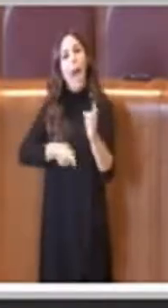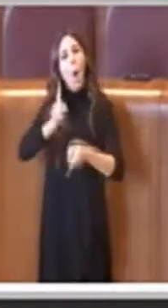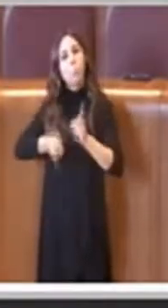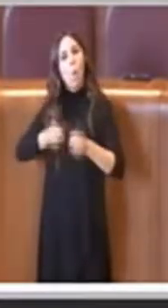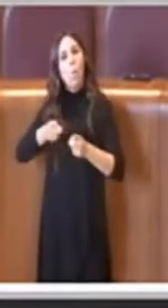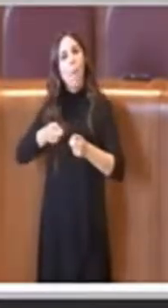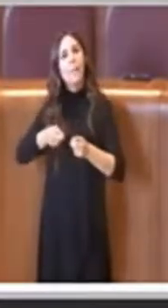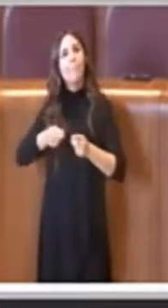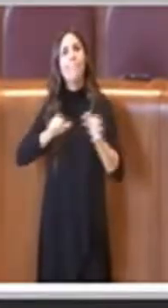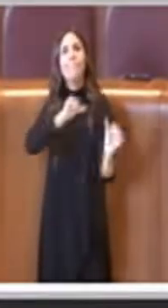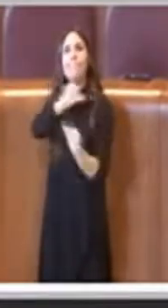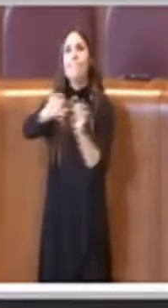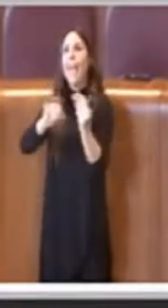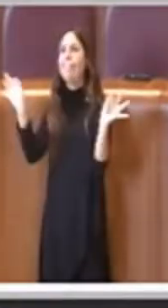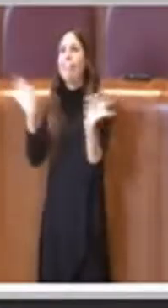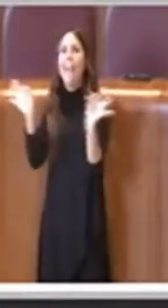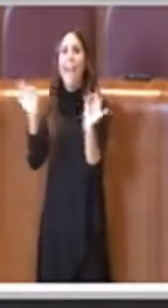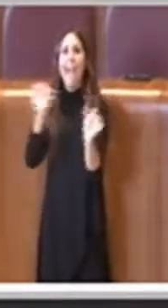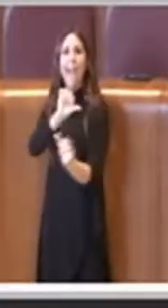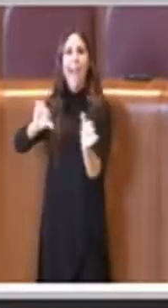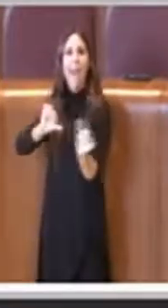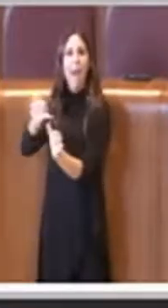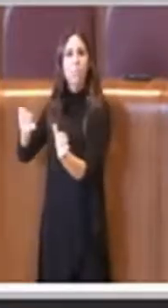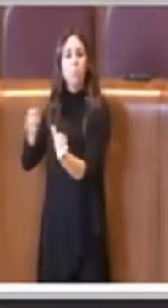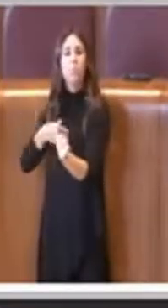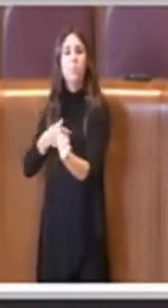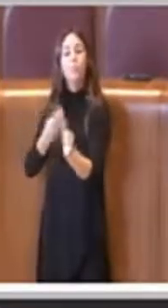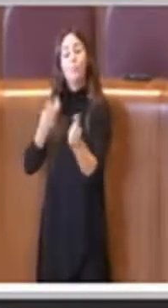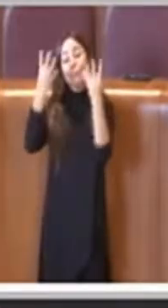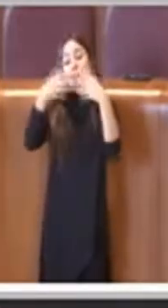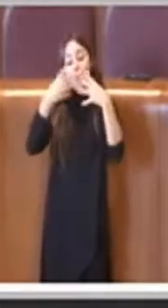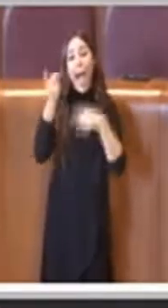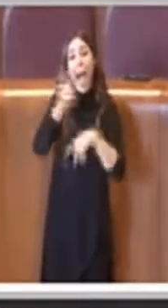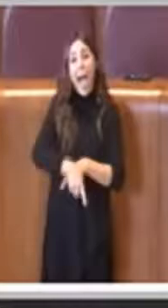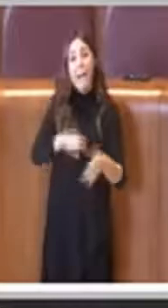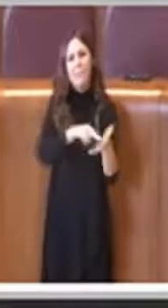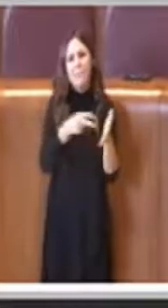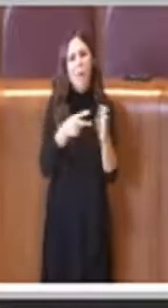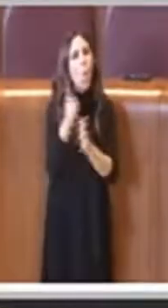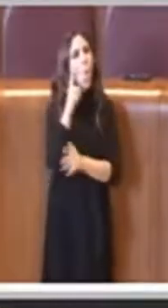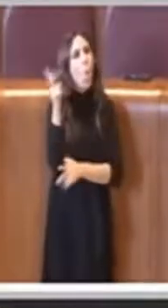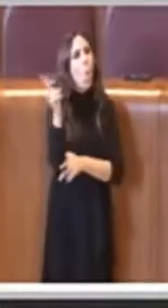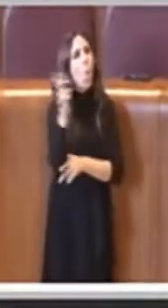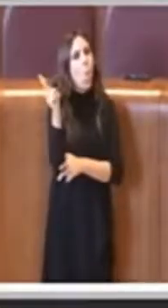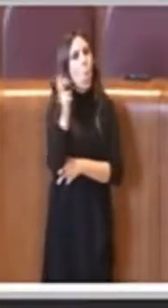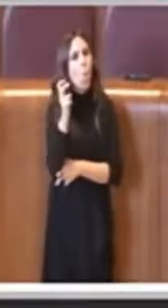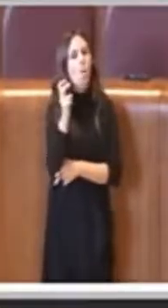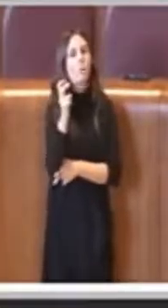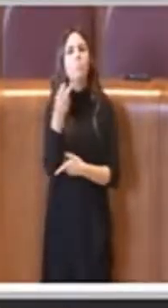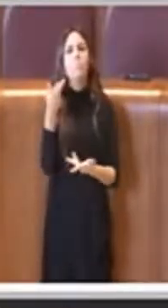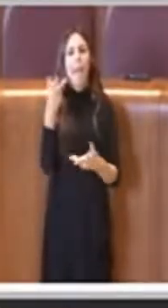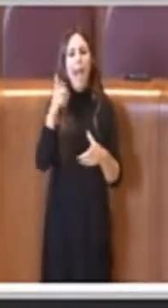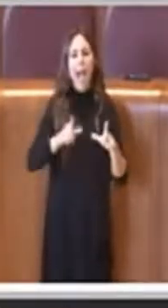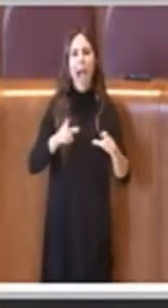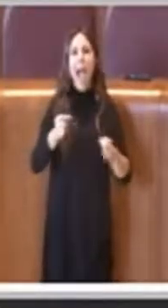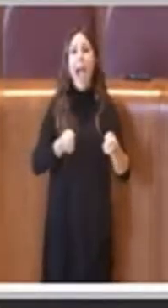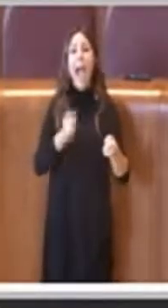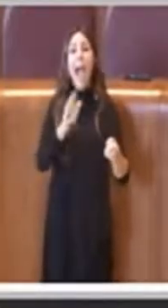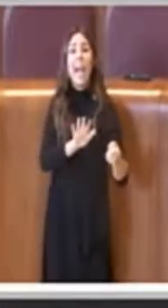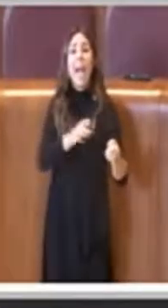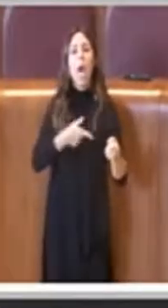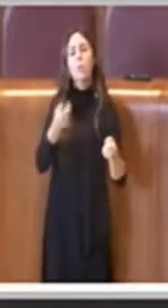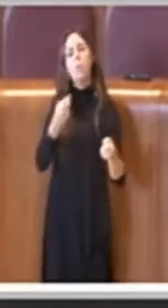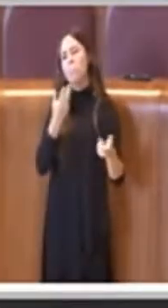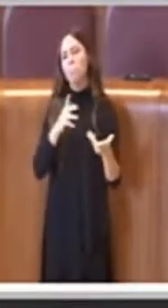climatici, ragioniamo anche su problematiche di tipo acustico, perciò in claxon e periscorrendo, ecco